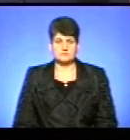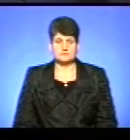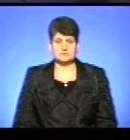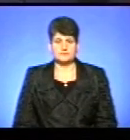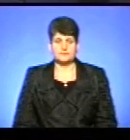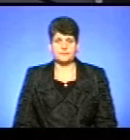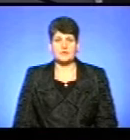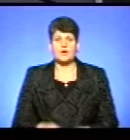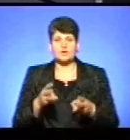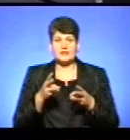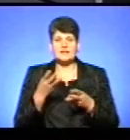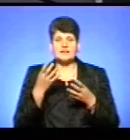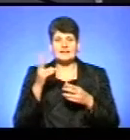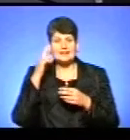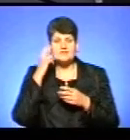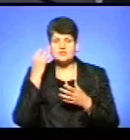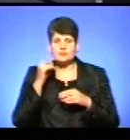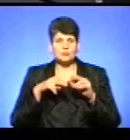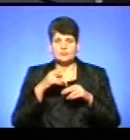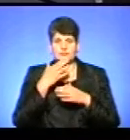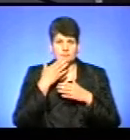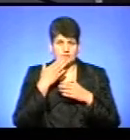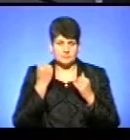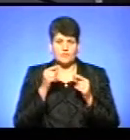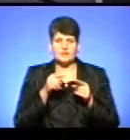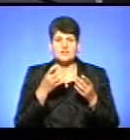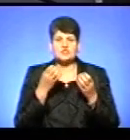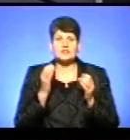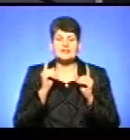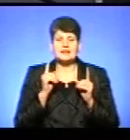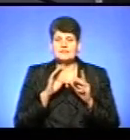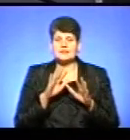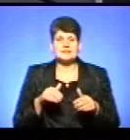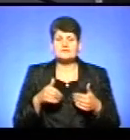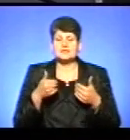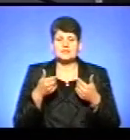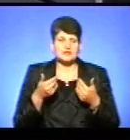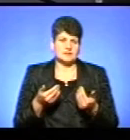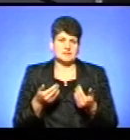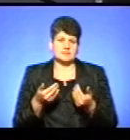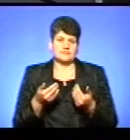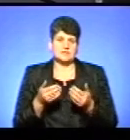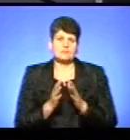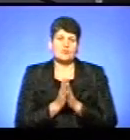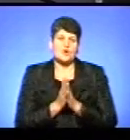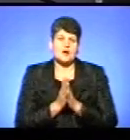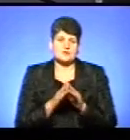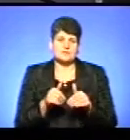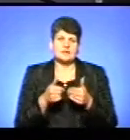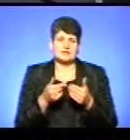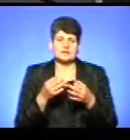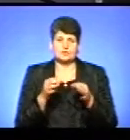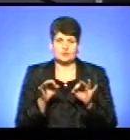Котєрня на Київській ще не добудована. Вона ще навіть не зверталася з проханням дати